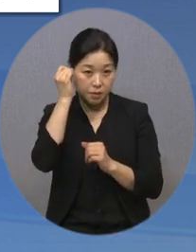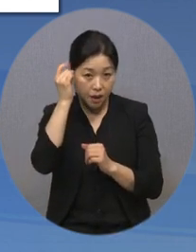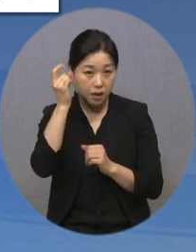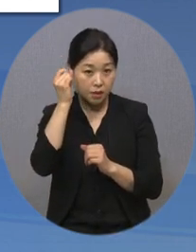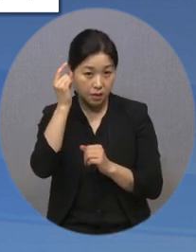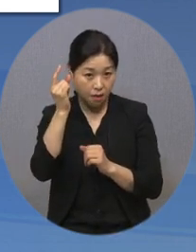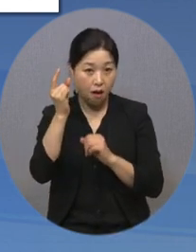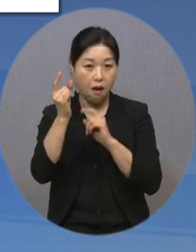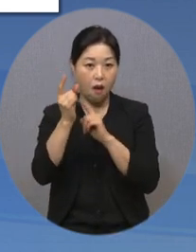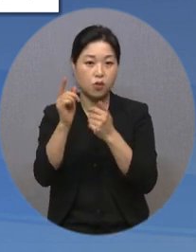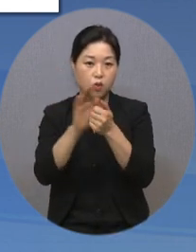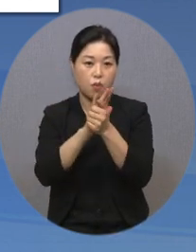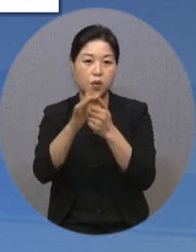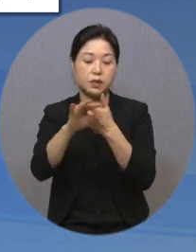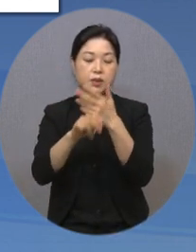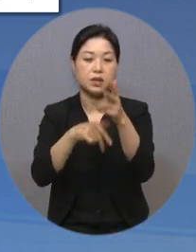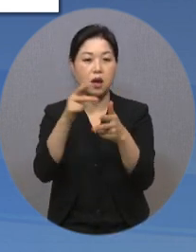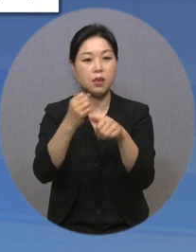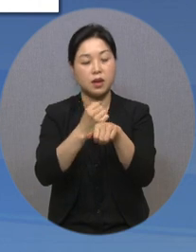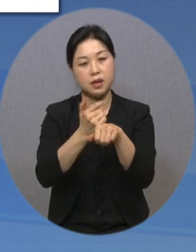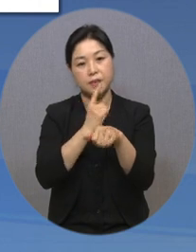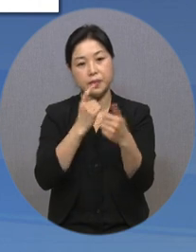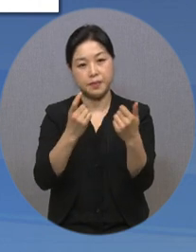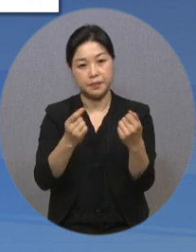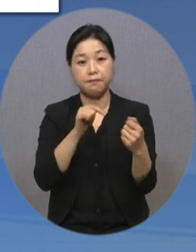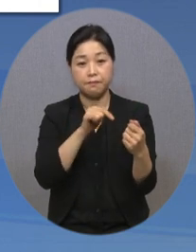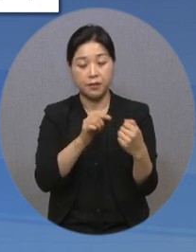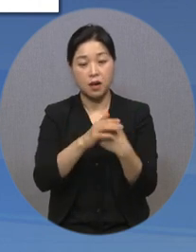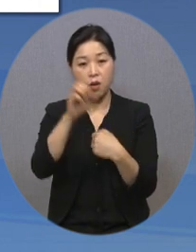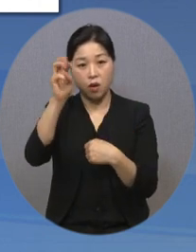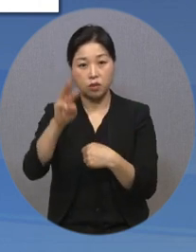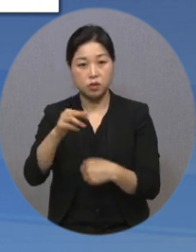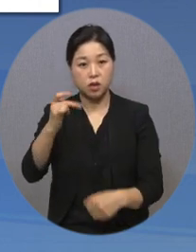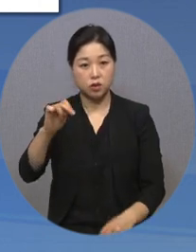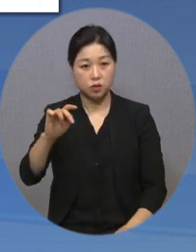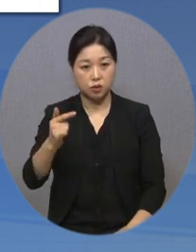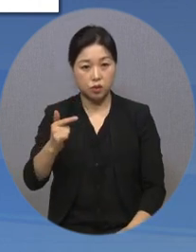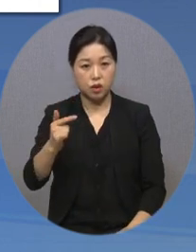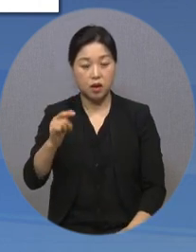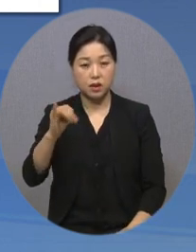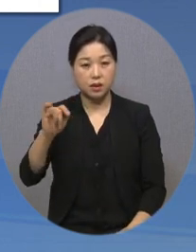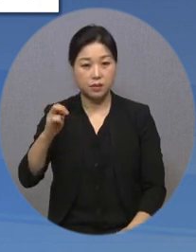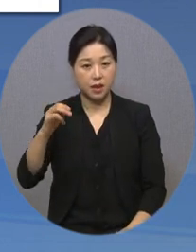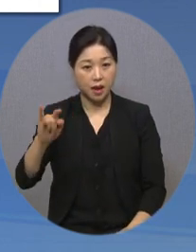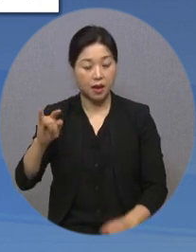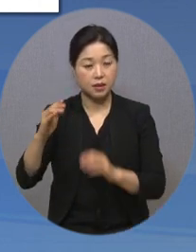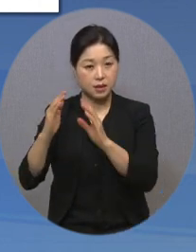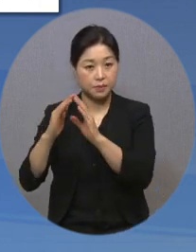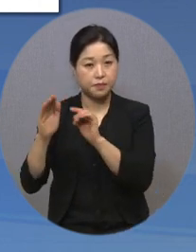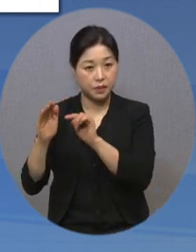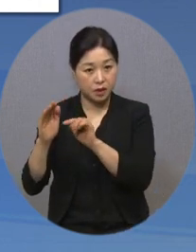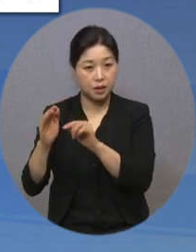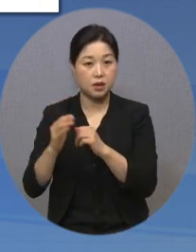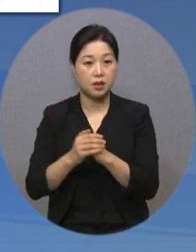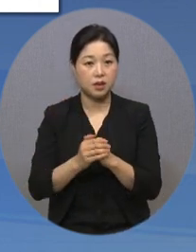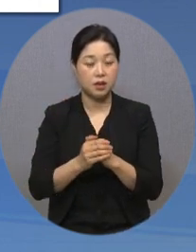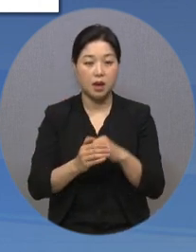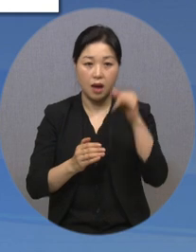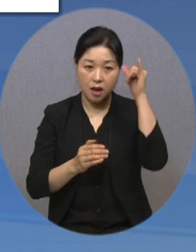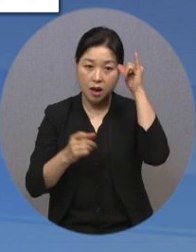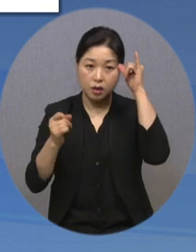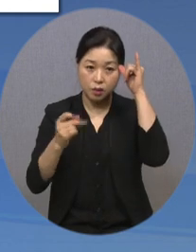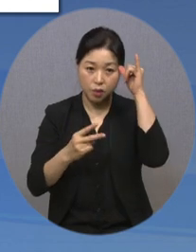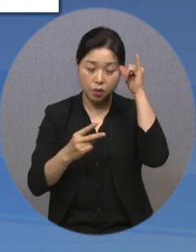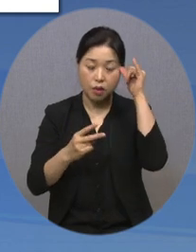착수한다고 밝혔습니다. 이를 바탕으로 광주 쌍촌 영구임대주택에는 인공지능과 사물인터넷과 같은